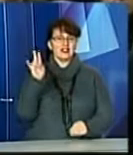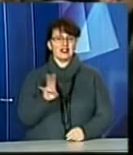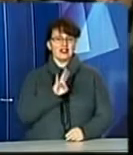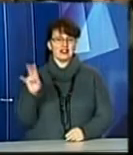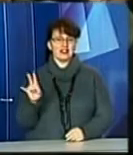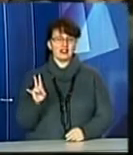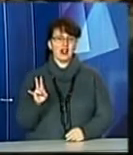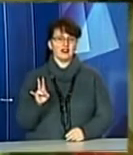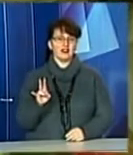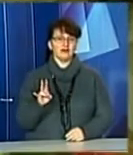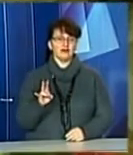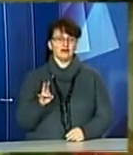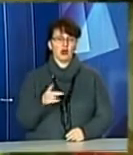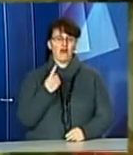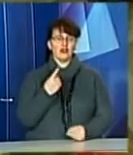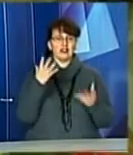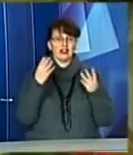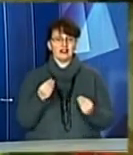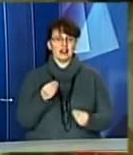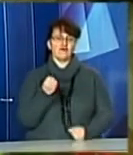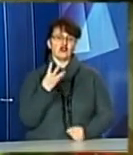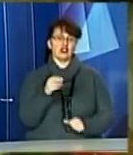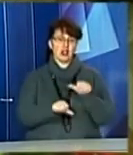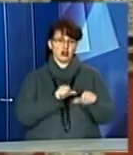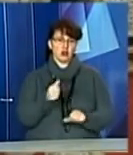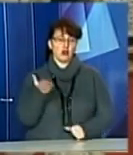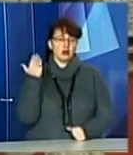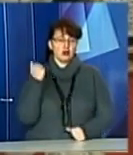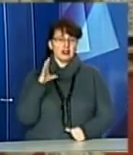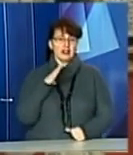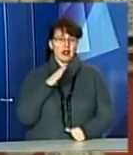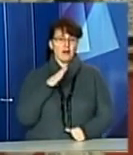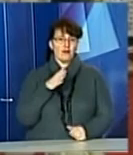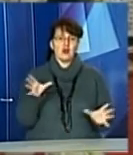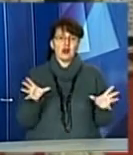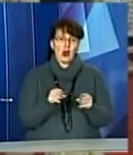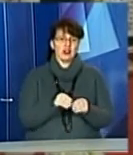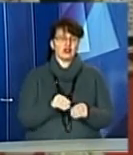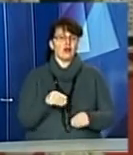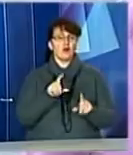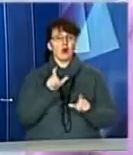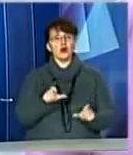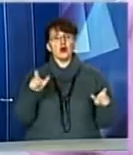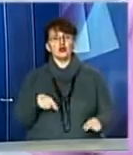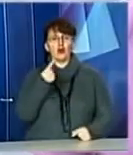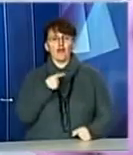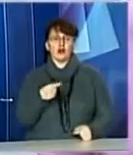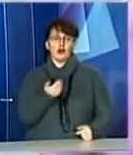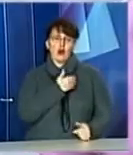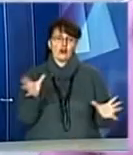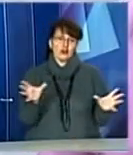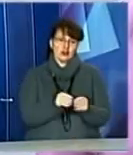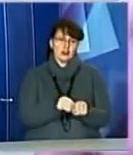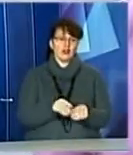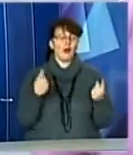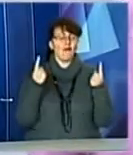-му. Тоді Пасха була 20 квітня. Віряни діляться, хочуть святкувати разом щороку. Таке велике свято, і